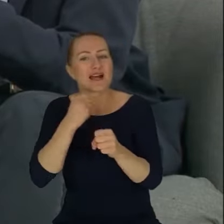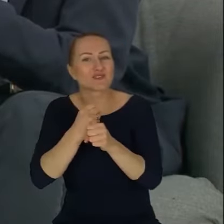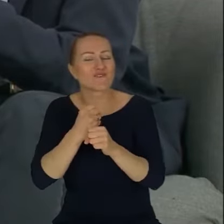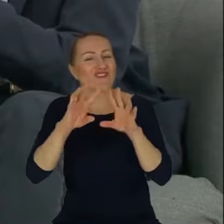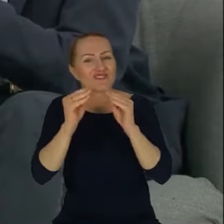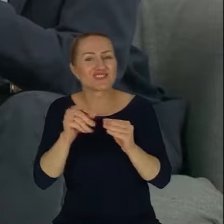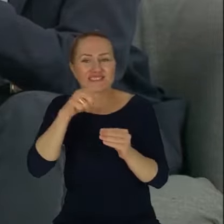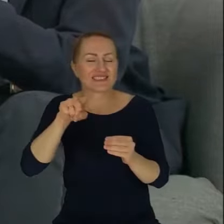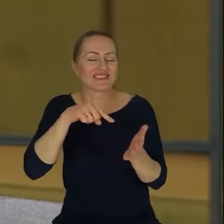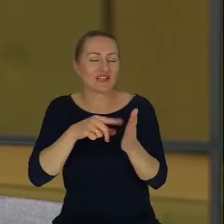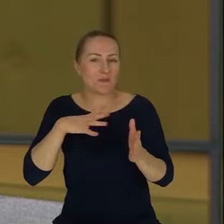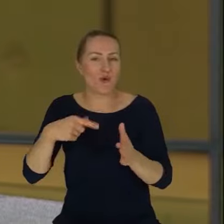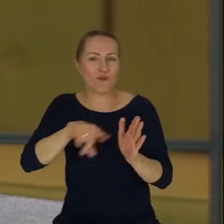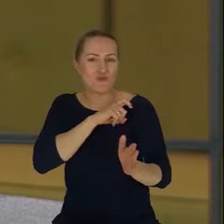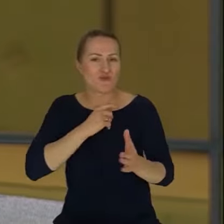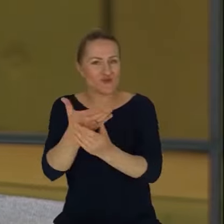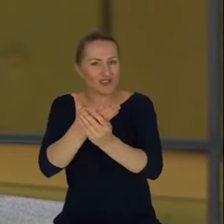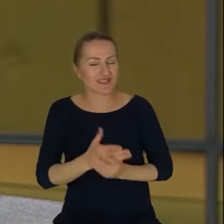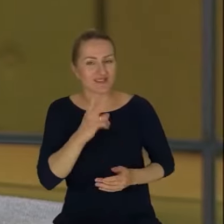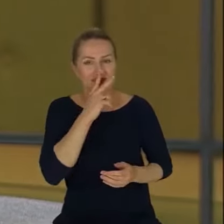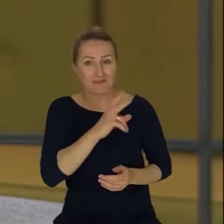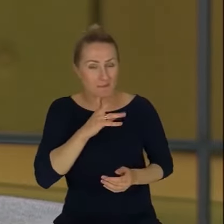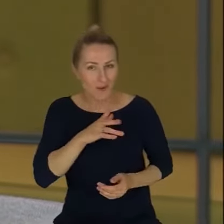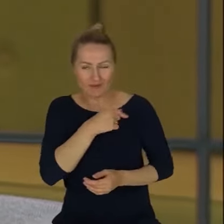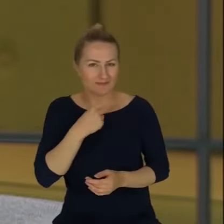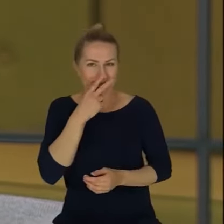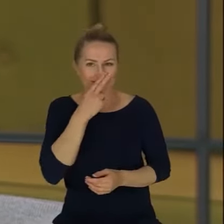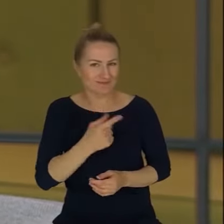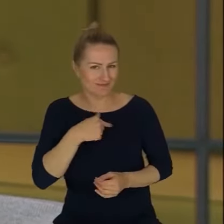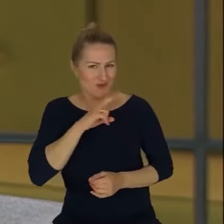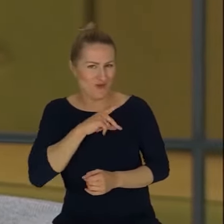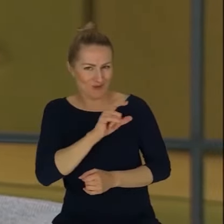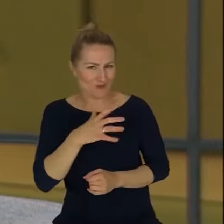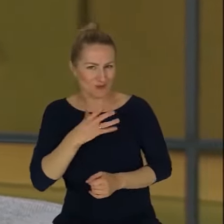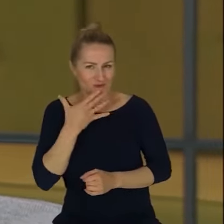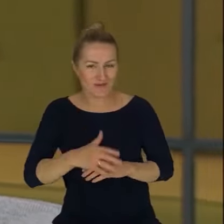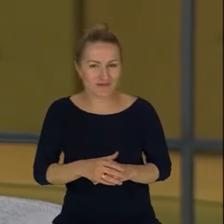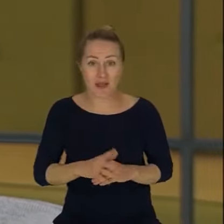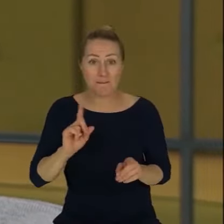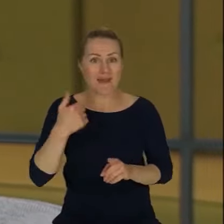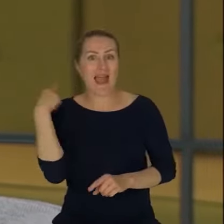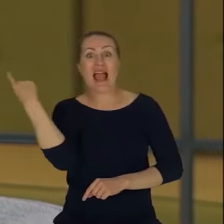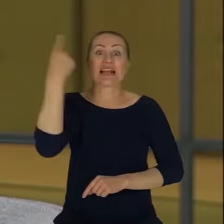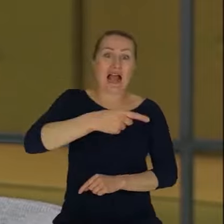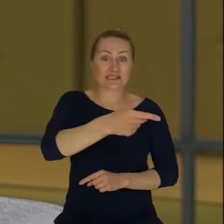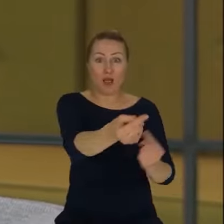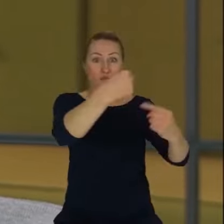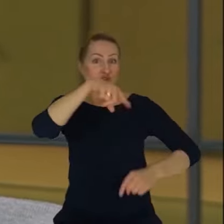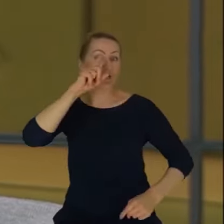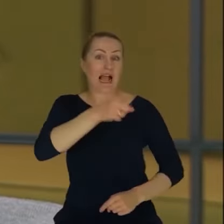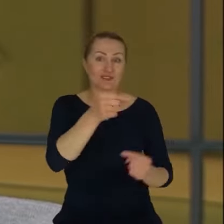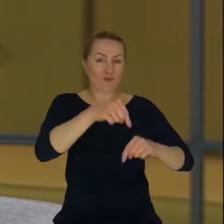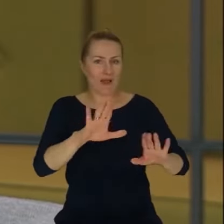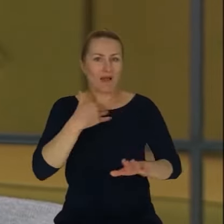jako dziennikarz w Onecie, więc zaprosiliśmy naszych pracowników do biura. Nie kazaliście im przyjść, tylko zaprosiliście. Ładnie to powiedziałaś.